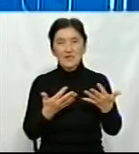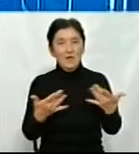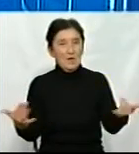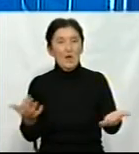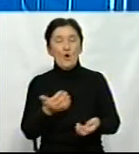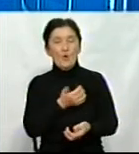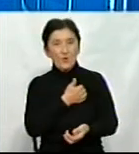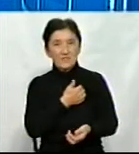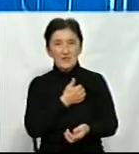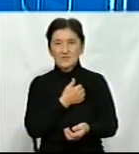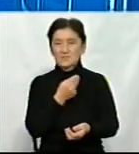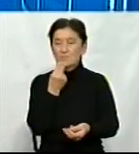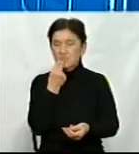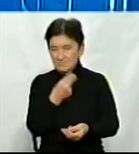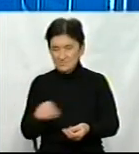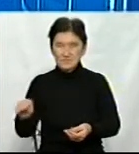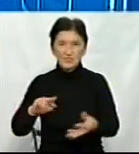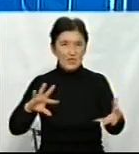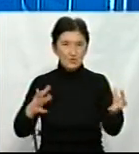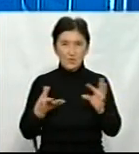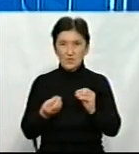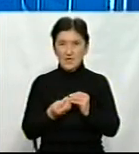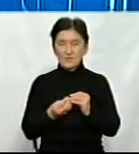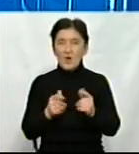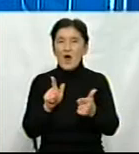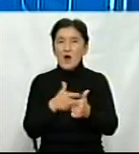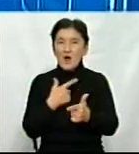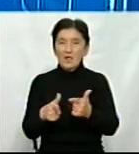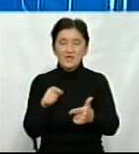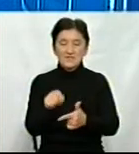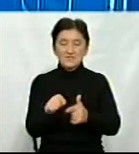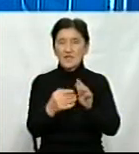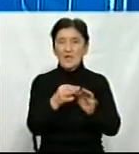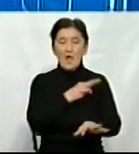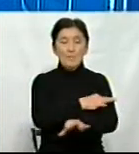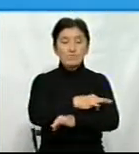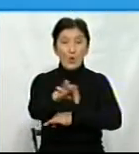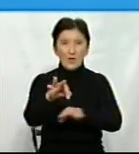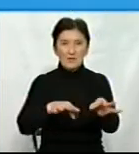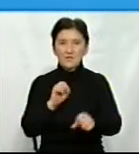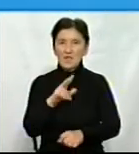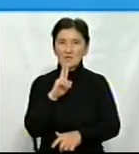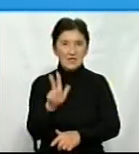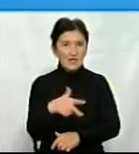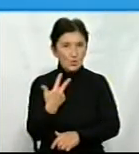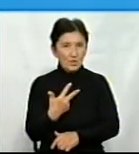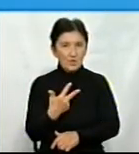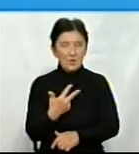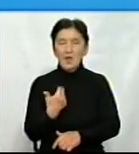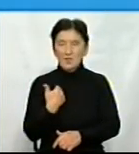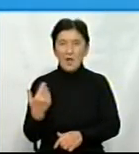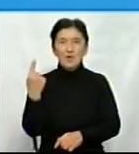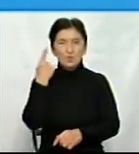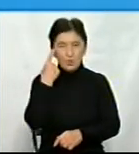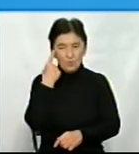хотілося б більшого результату за цей рік, але цей проєкт запланований на три роки. І я думаю,